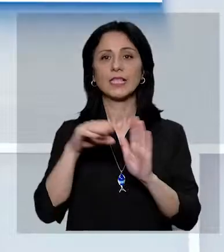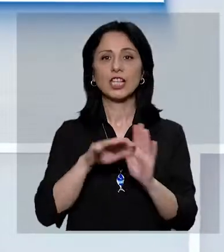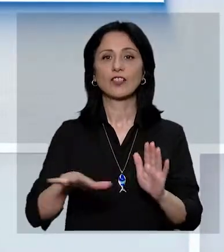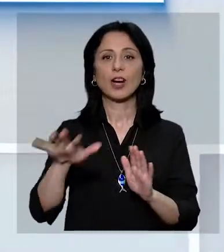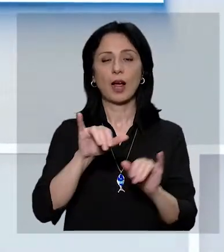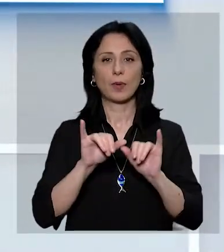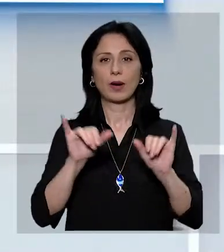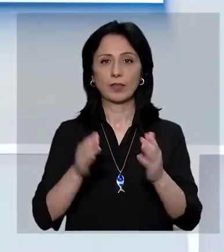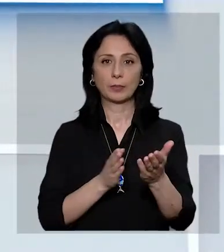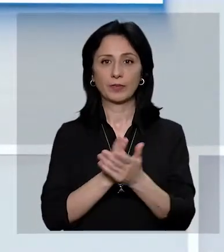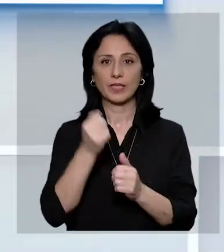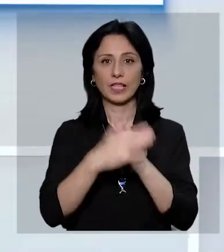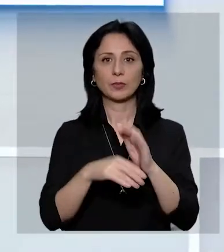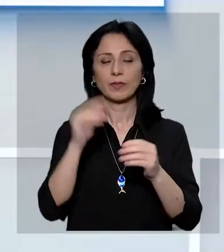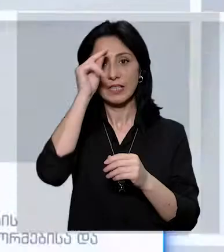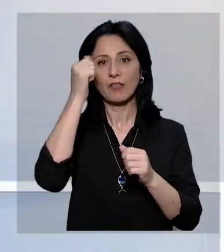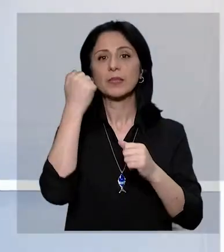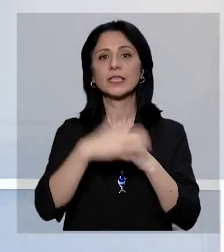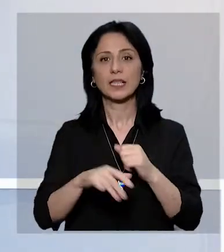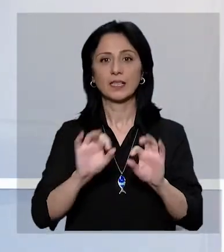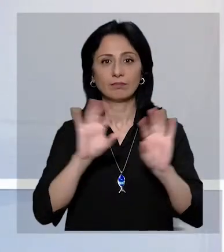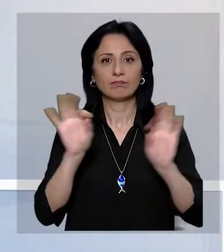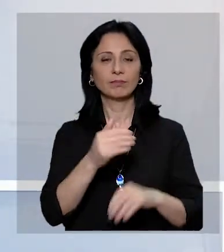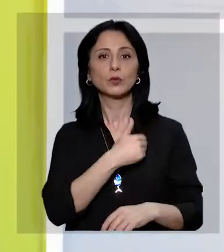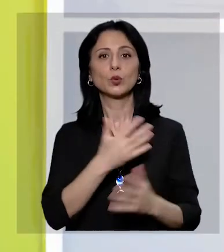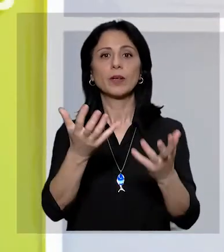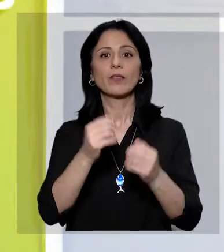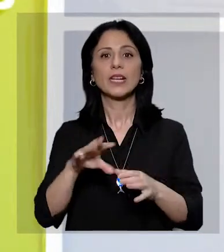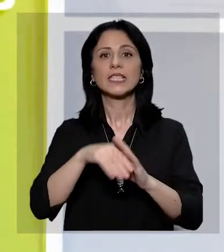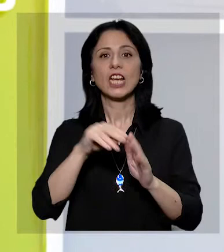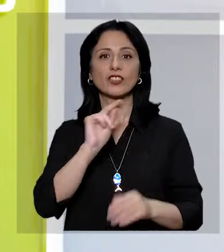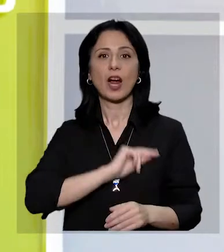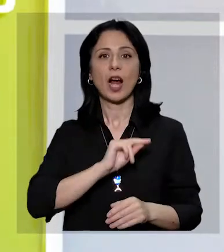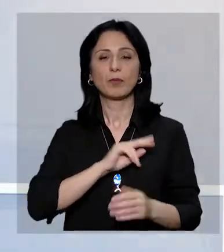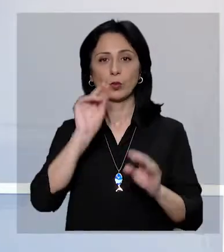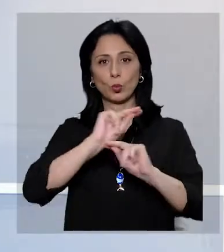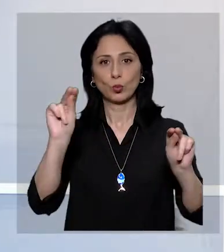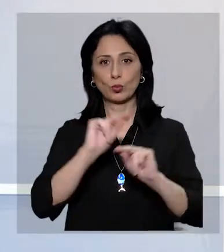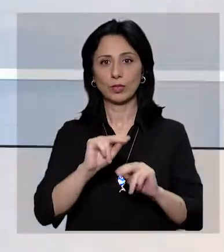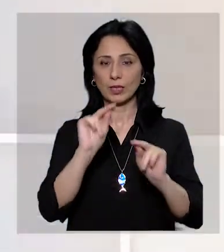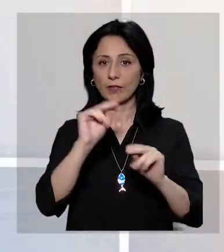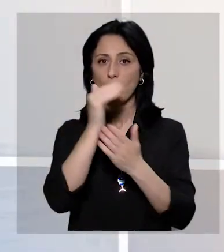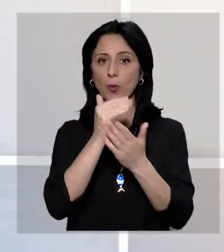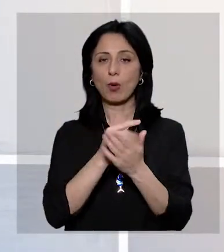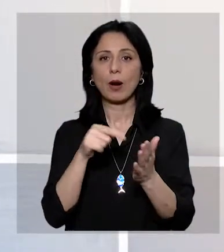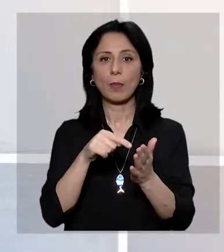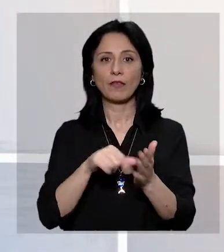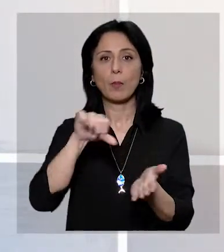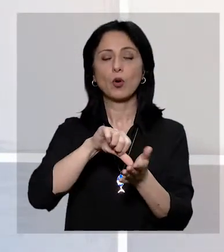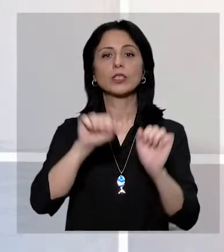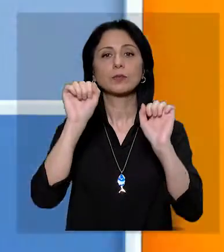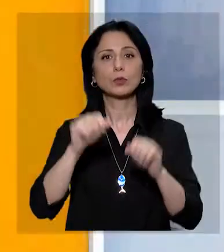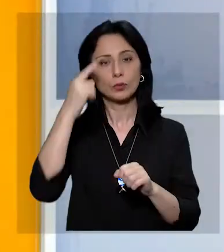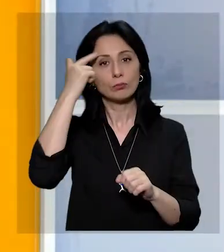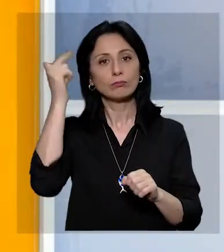Seçki mühitinin inkişaf məqsədi ilə MCK və Təlim Mərkəzi seçki administratorluq kurslarını arzu edənlər üçün qəbul elan edir. Təlim proqramı çərçivəsində